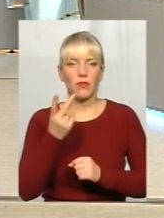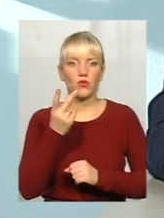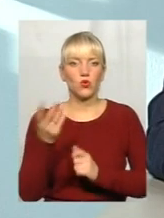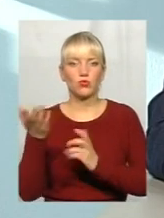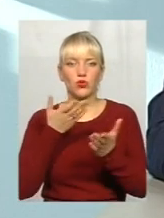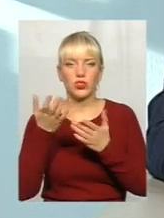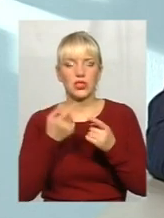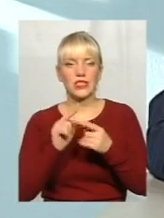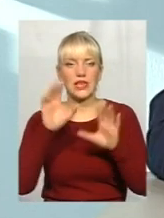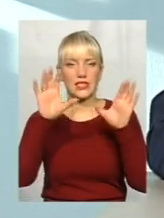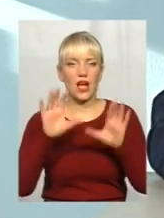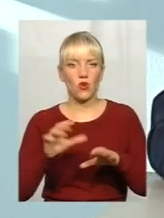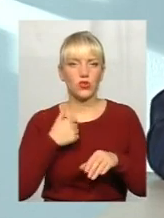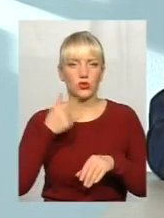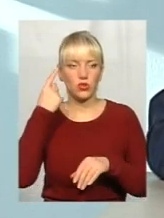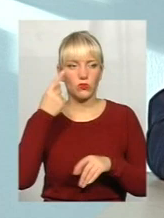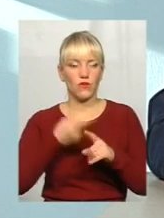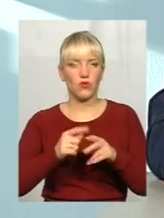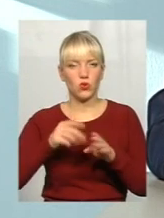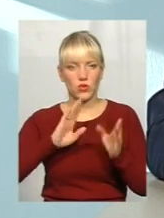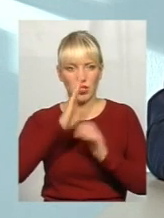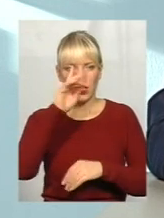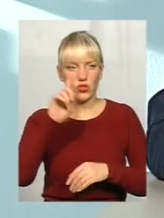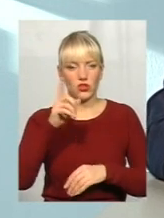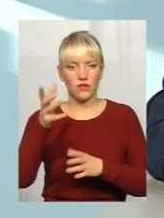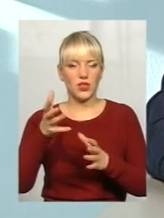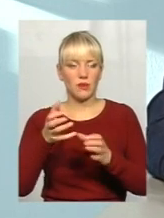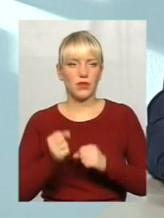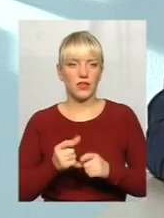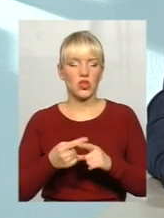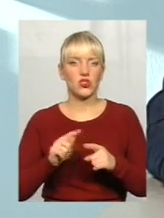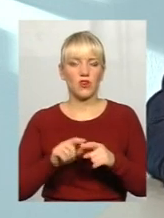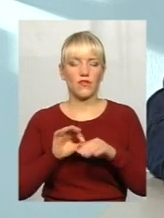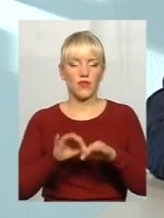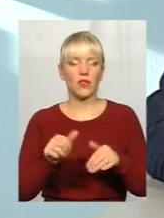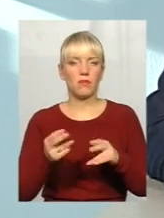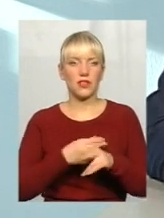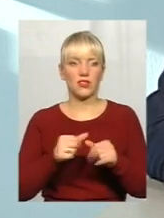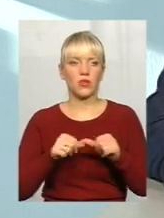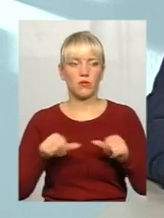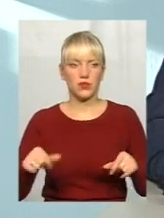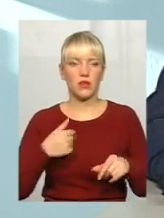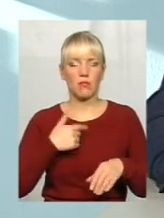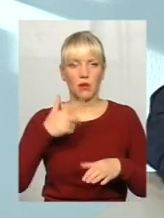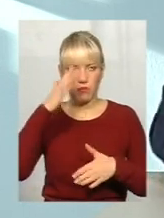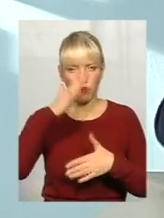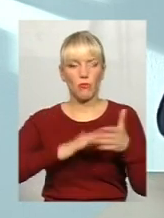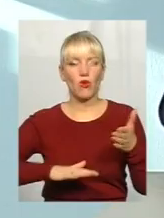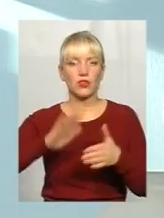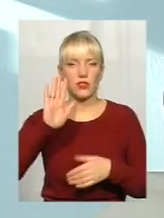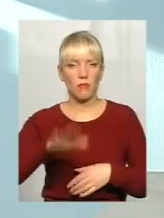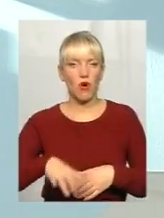то я думаю, що громадське суспільство от ту зраду, що вони прийняли, де вивели без комісії призначати, ми їм простимо. Але знову ж кажу,